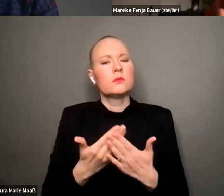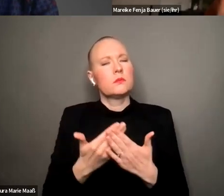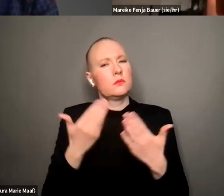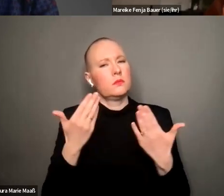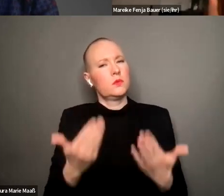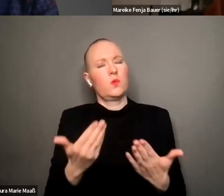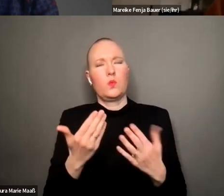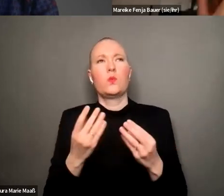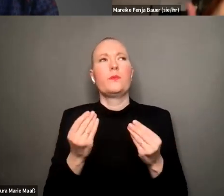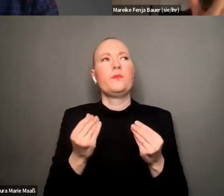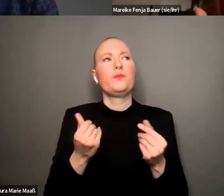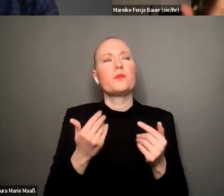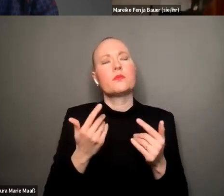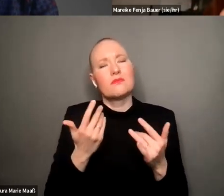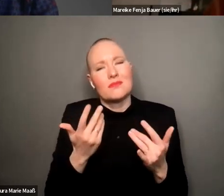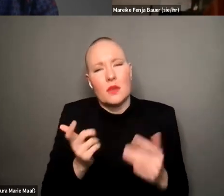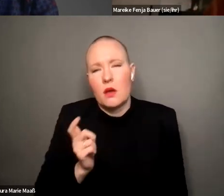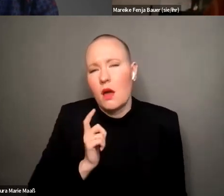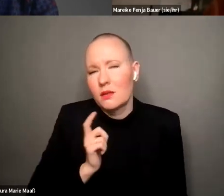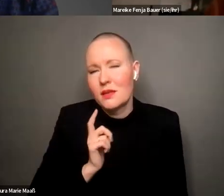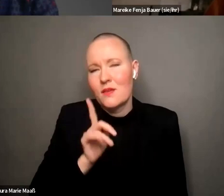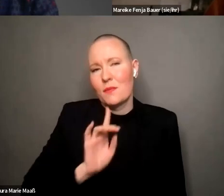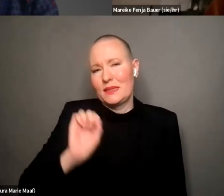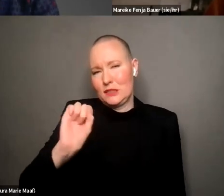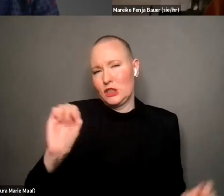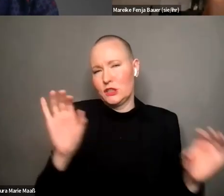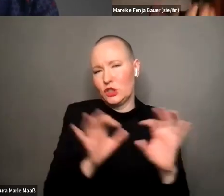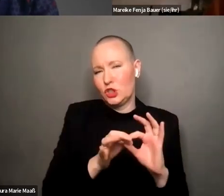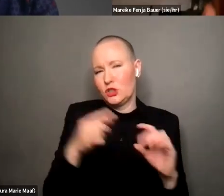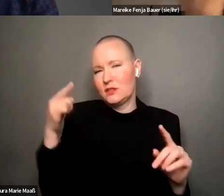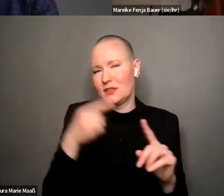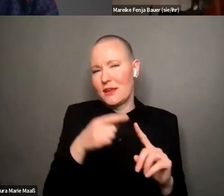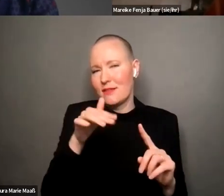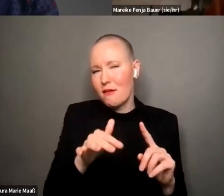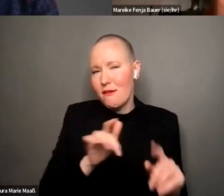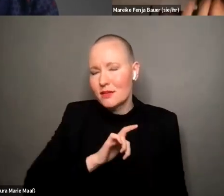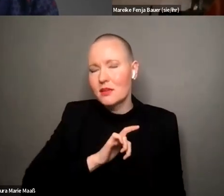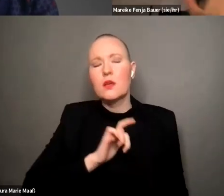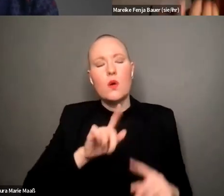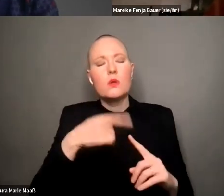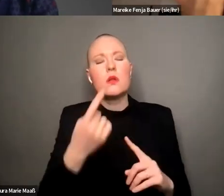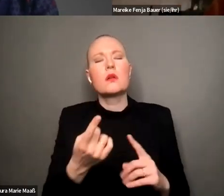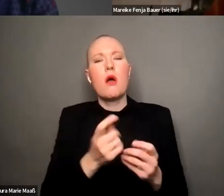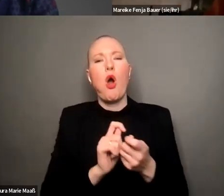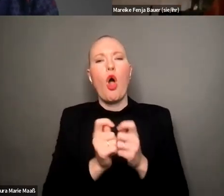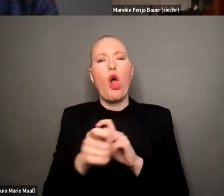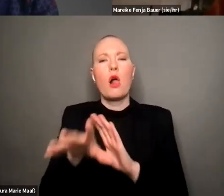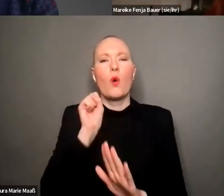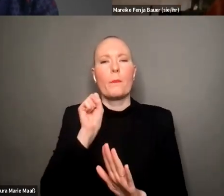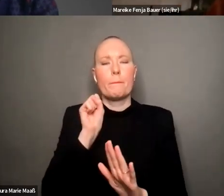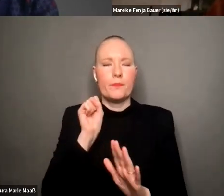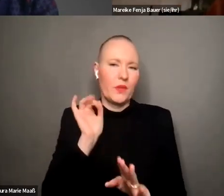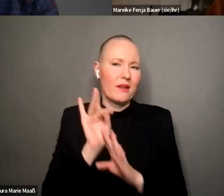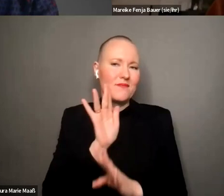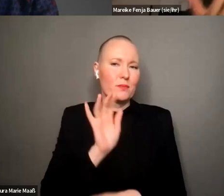findet sich vor und es ist ja eigentlich ein feministisches anliegen sozusagen was dann gekapert wird von antifeministischen akteurinnen